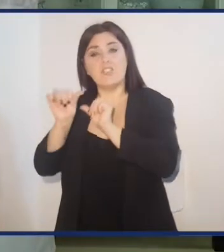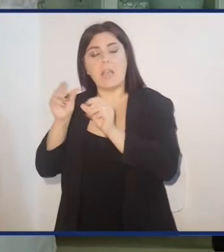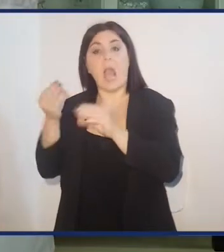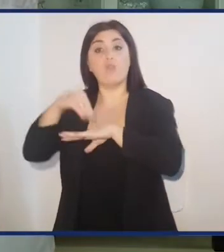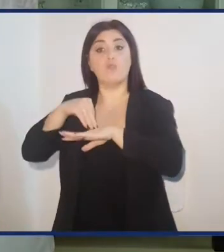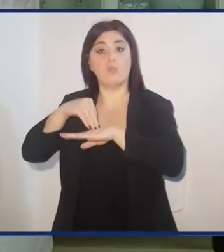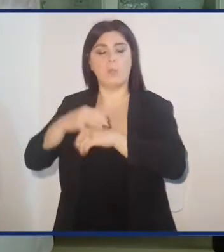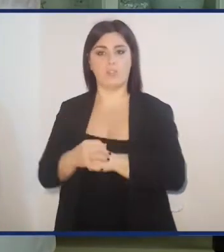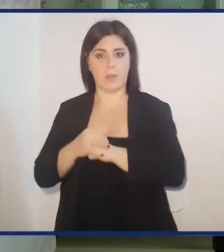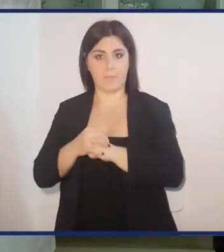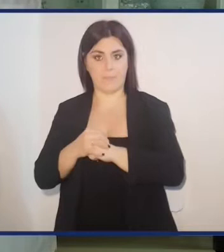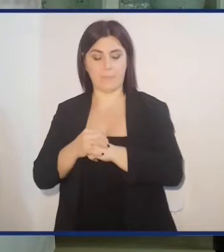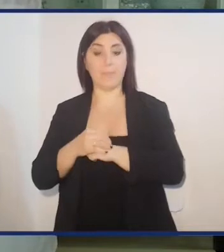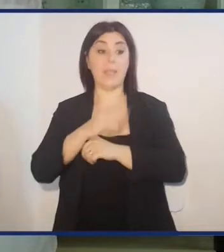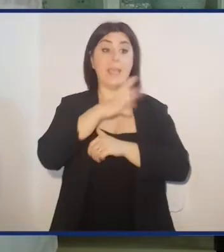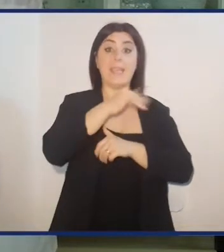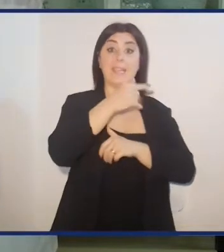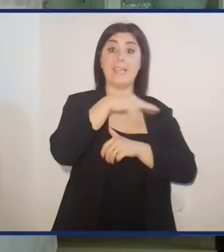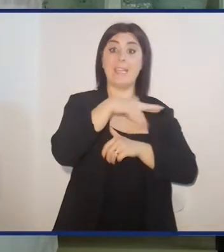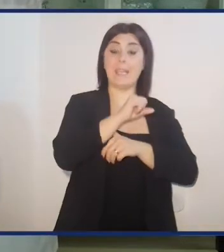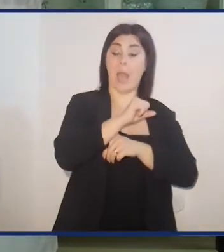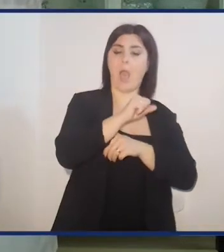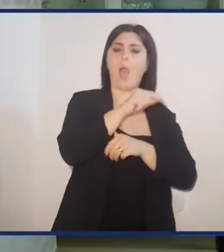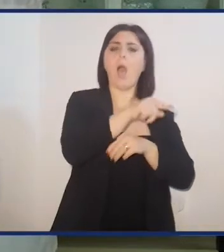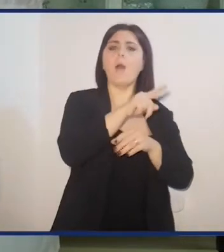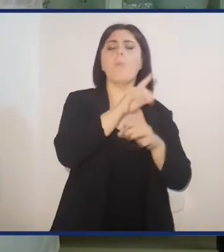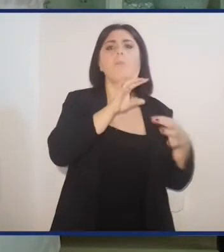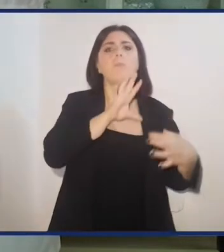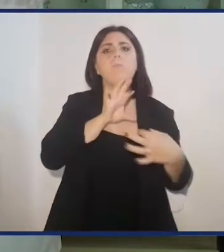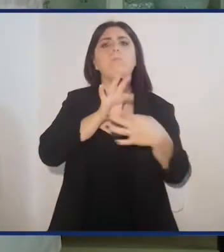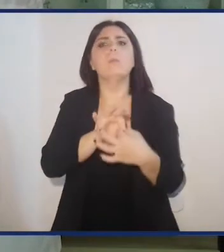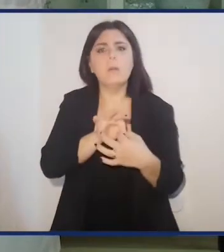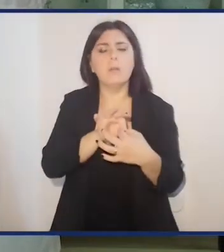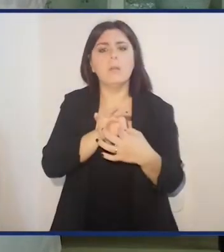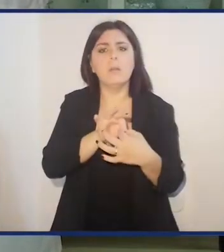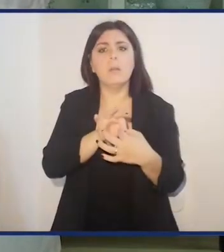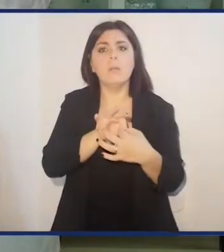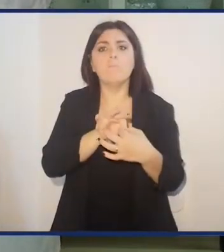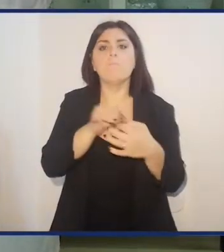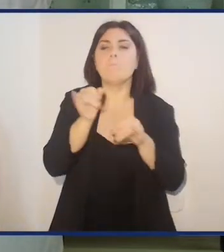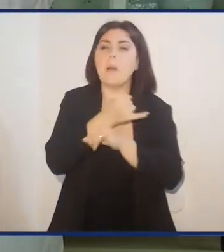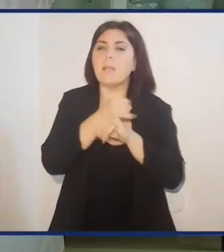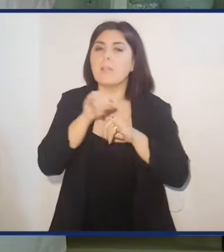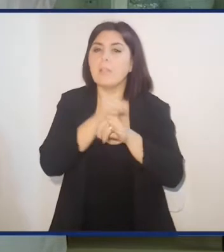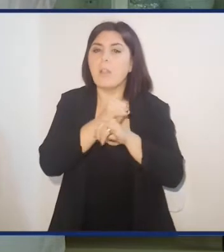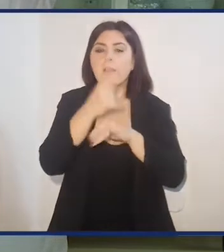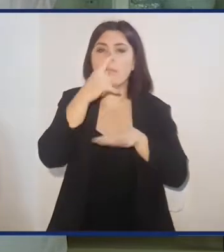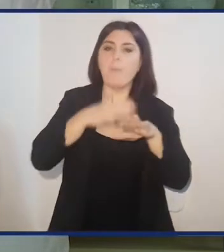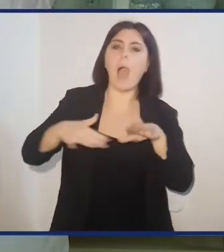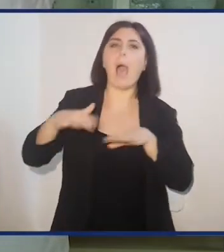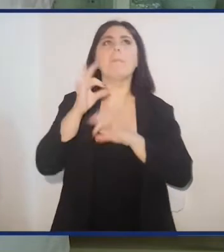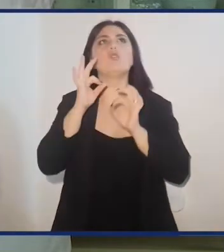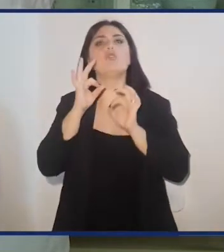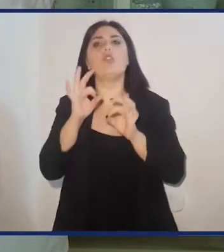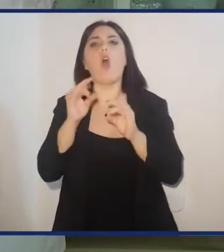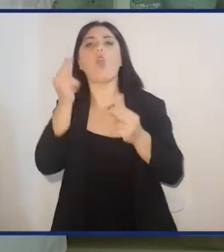deacetilazione. La chitina è impiegata, trova moltissime applicazioni, in particolar modo anche in